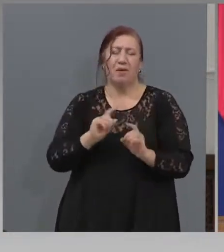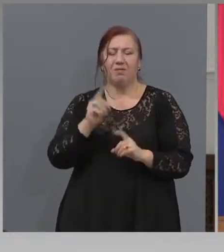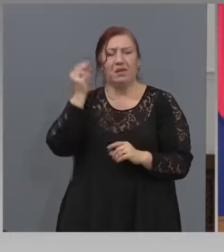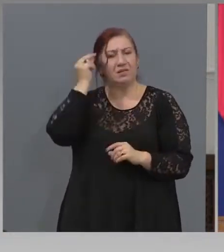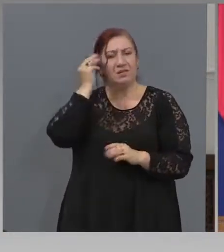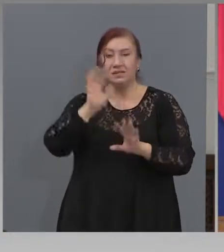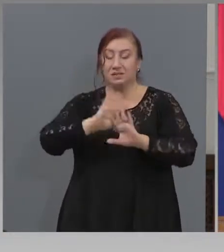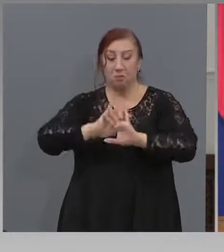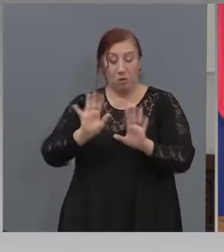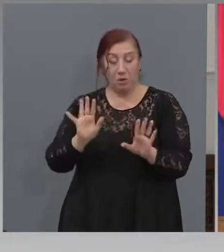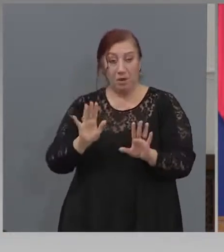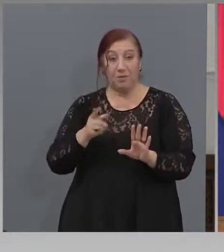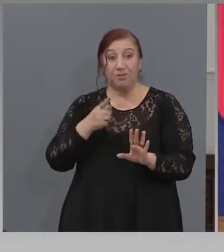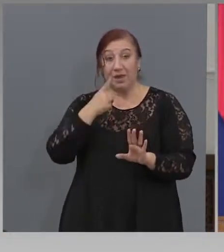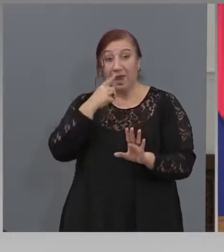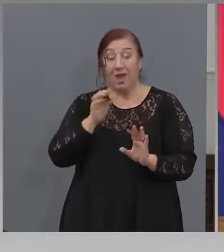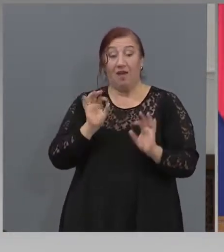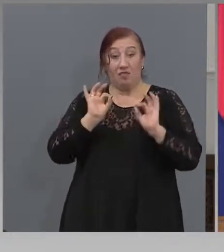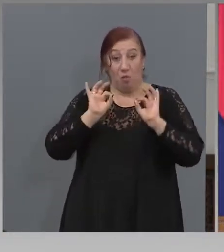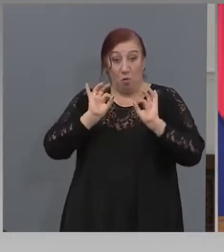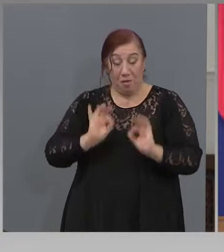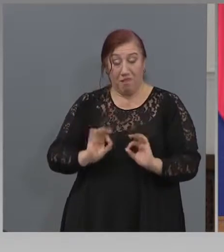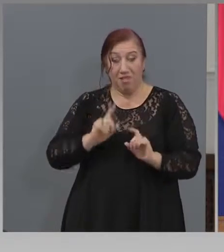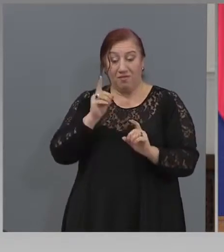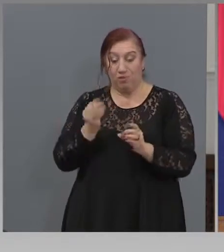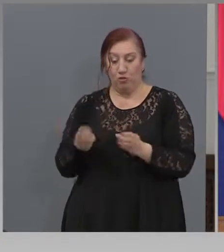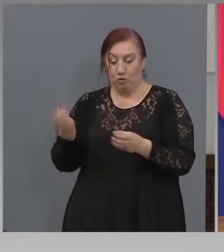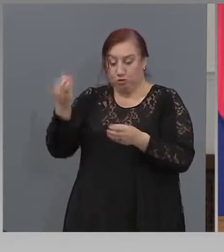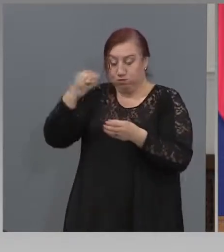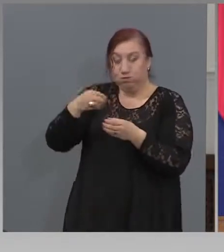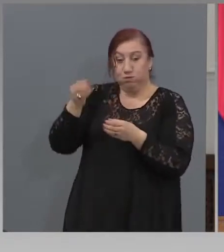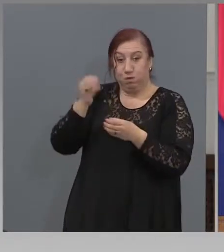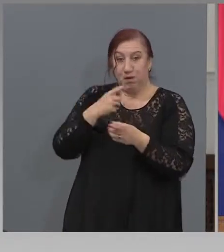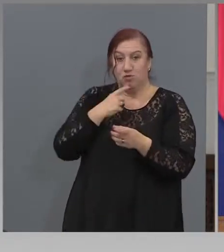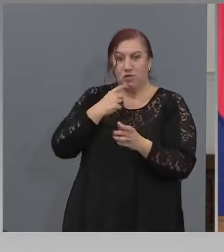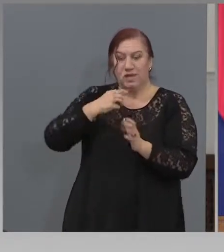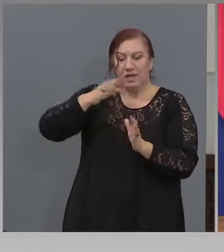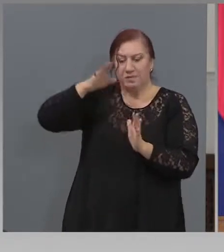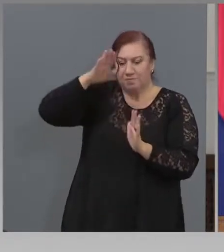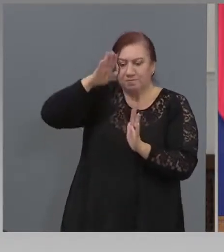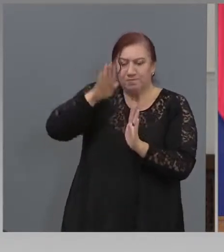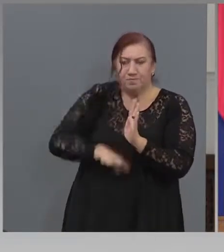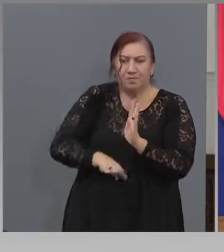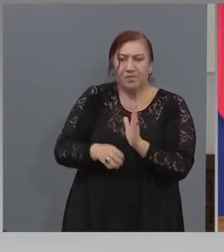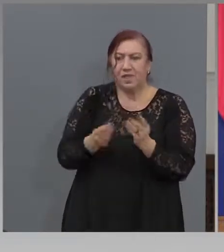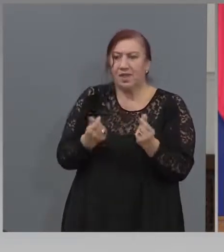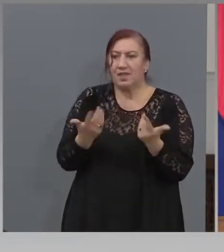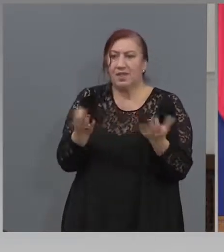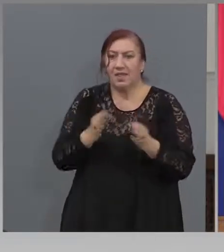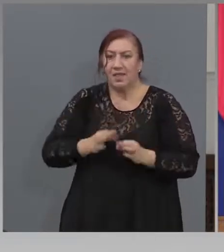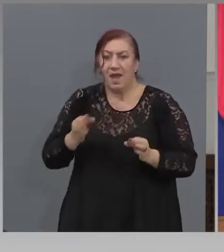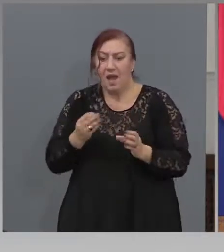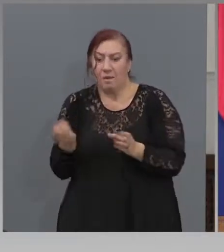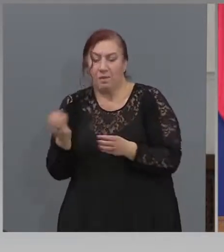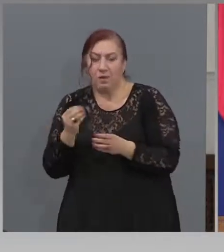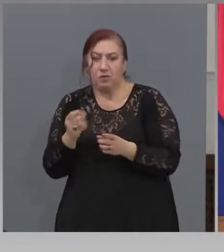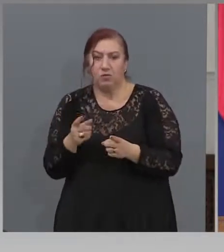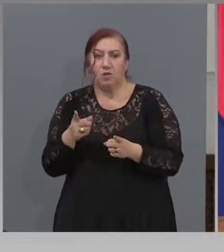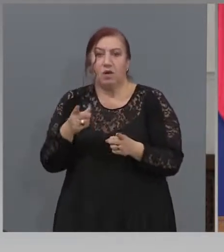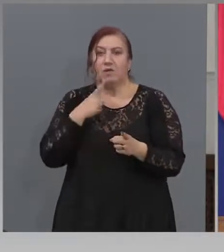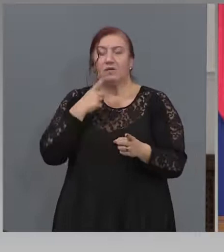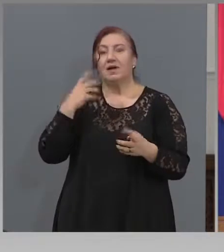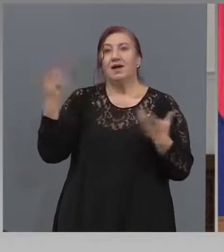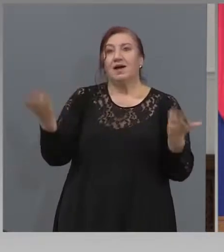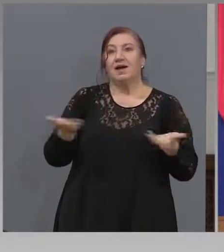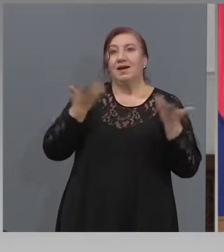В момента, в който приходите в бюджета драстично са намаляли, една е уфория за харчене на